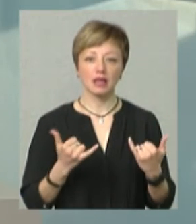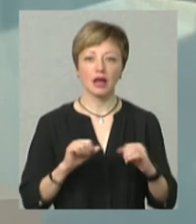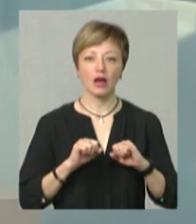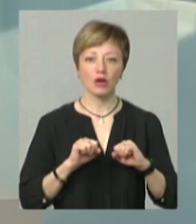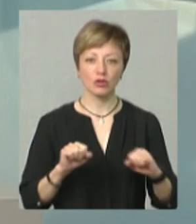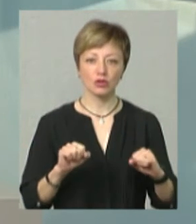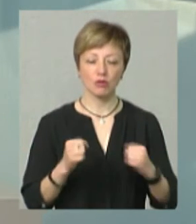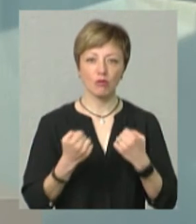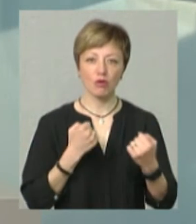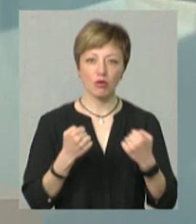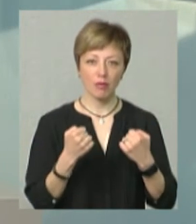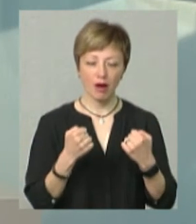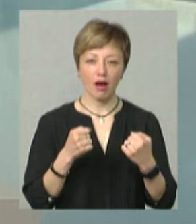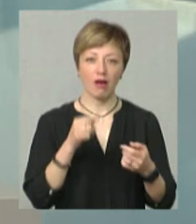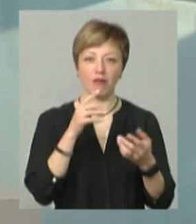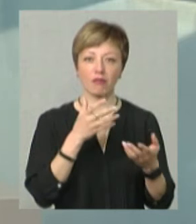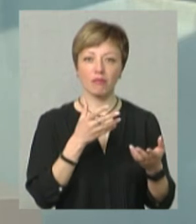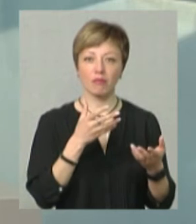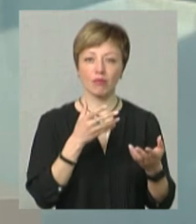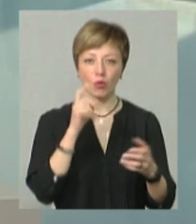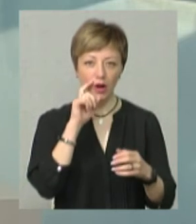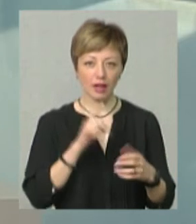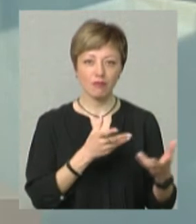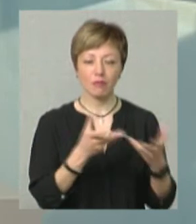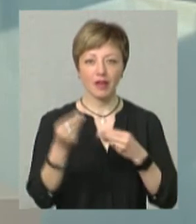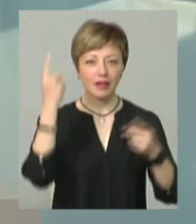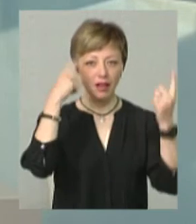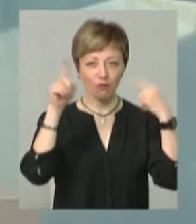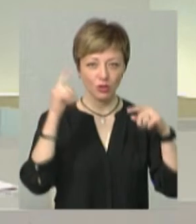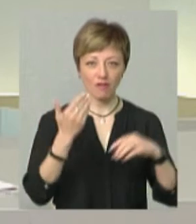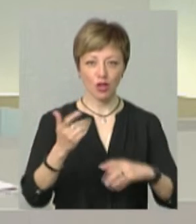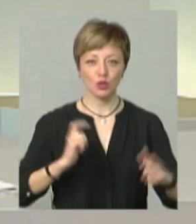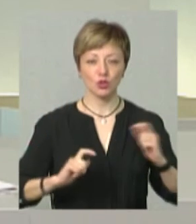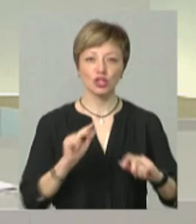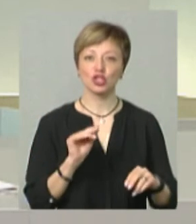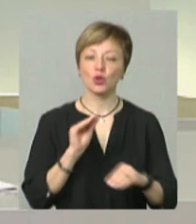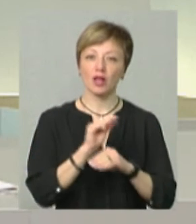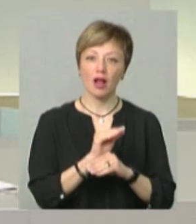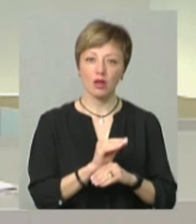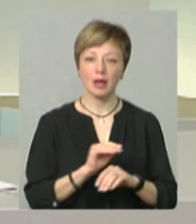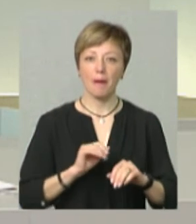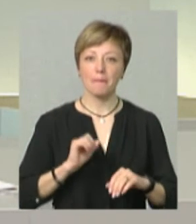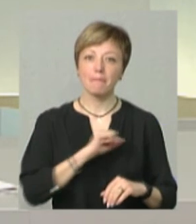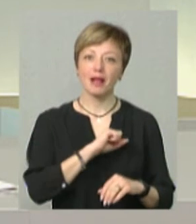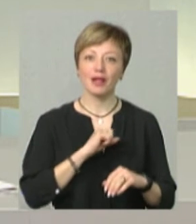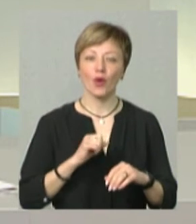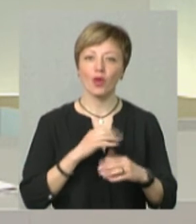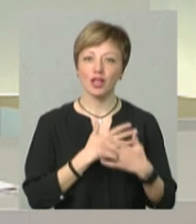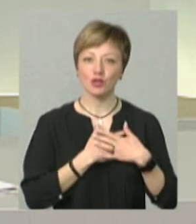протистояння агресору вплинуло на творчість студентів-дизайнерів? Чи додалося патріотичної символіки, скажімо?